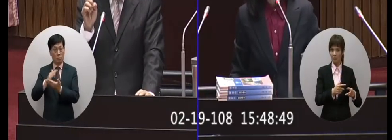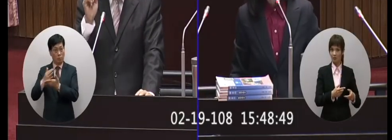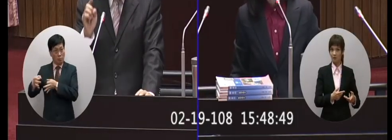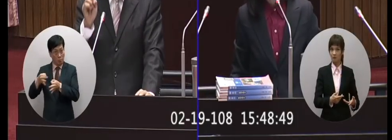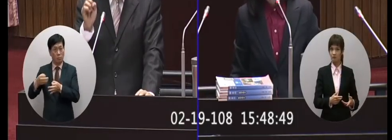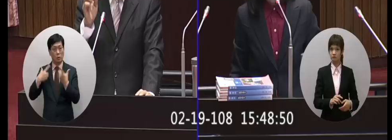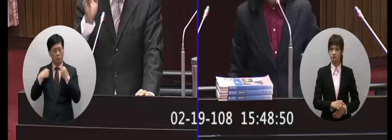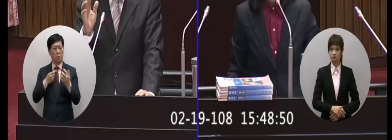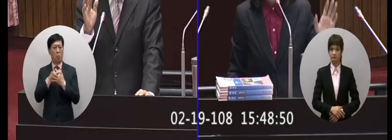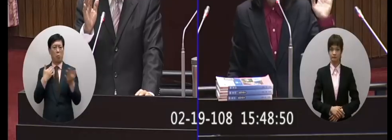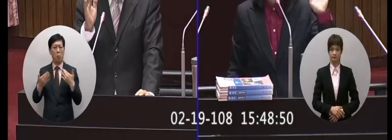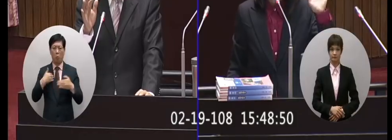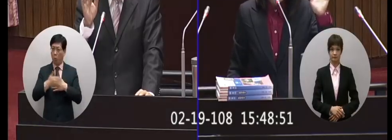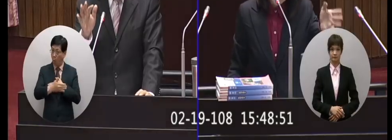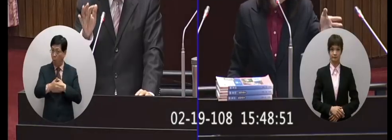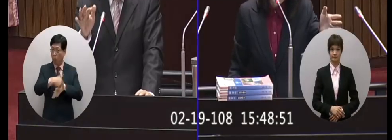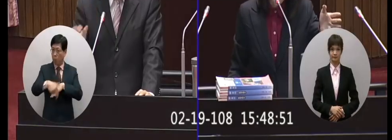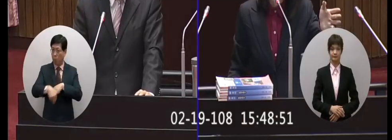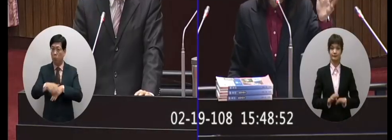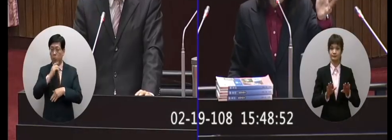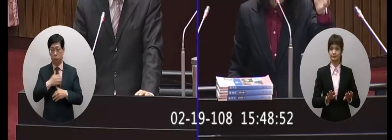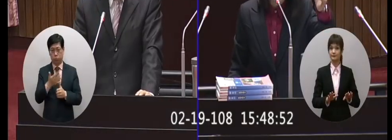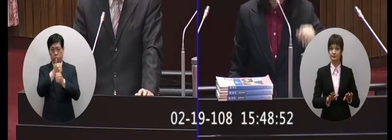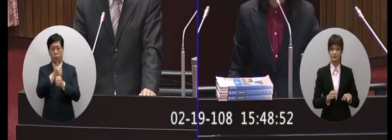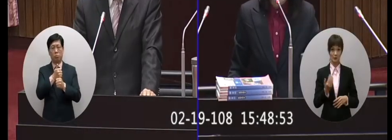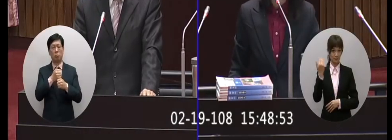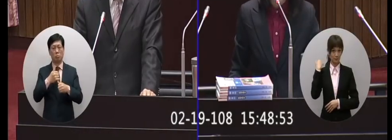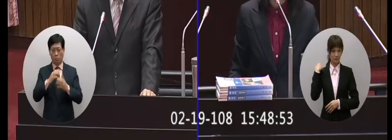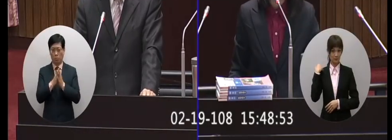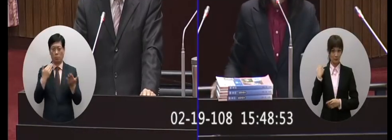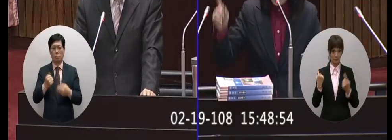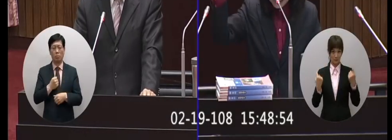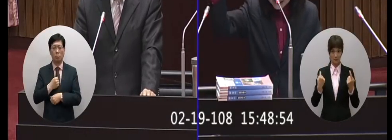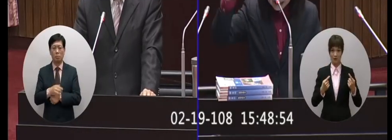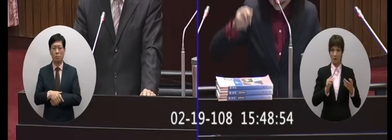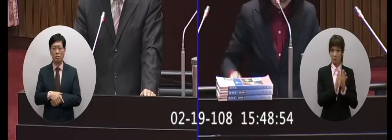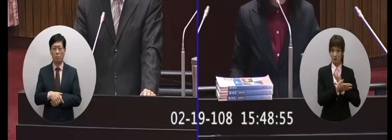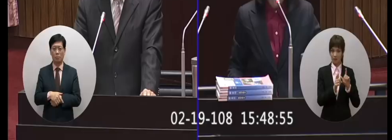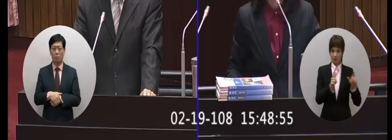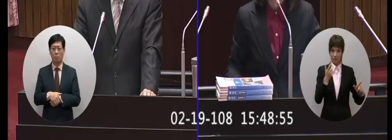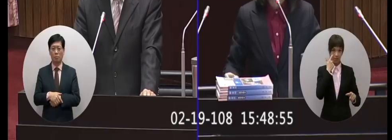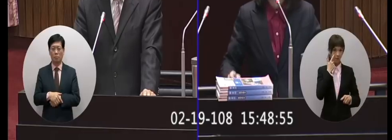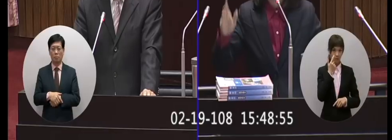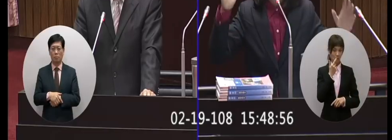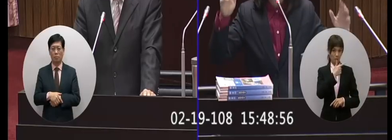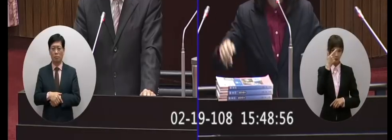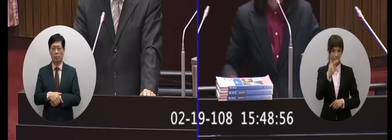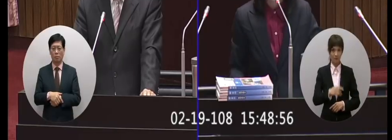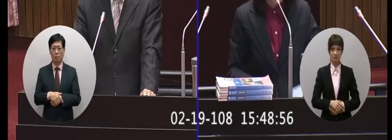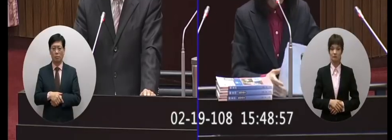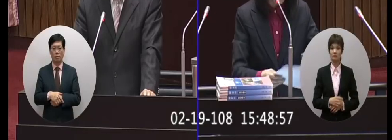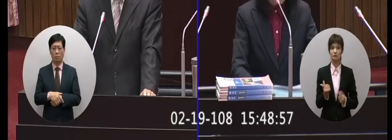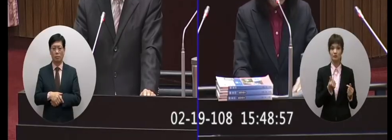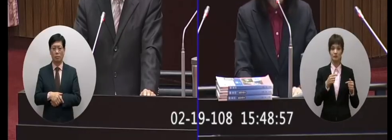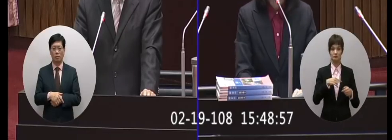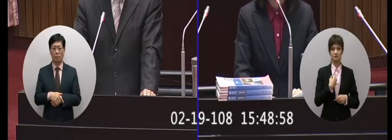商出版社是更了解整個課綱設計的核心的這比以前變動更大耶所以你看自然科好你說就算說大家